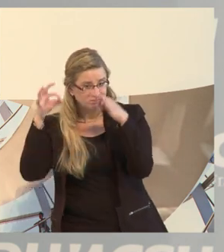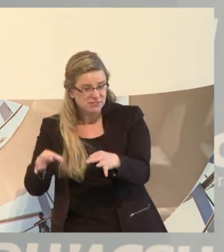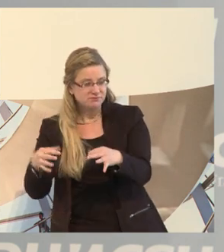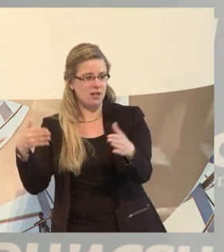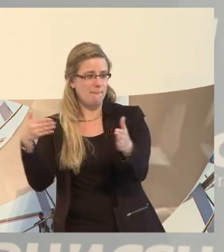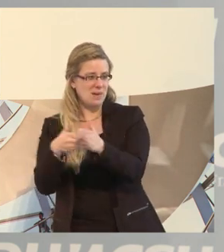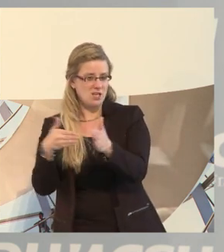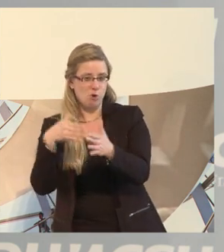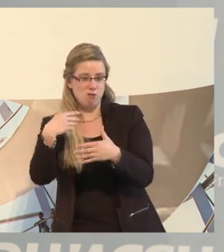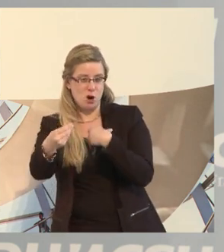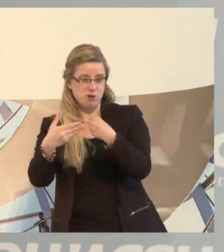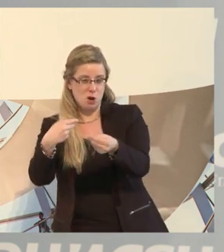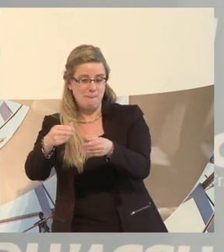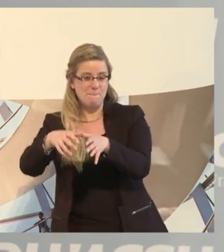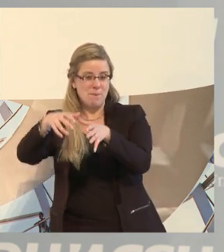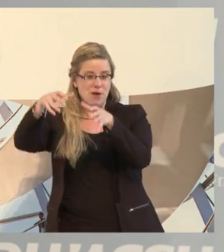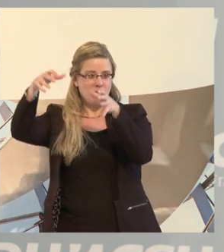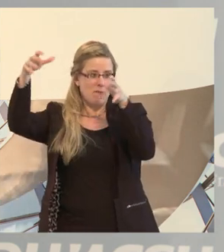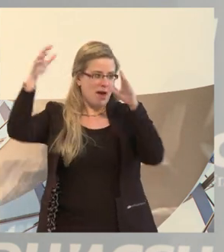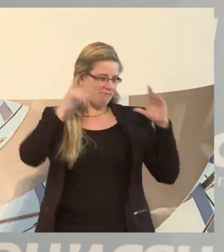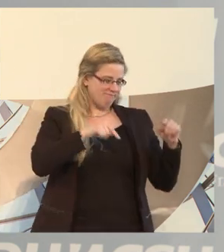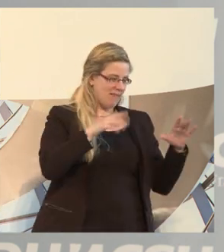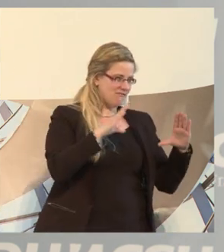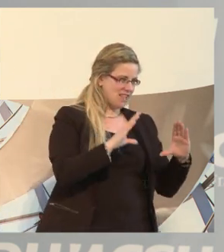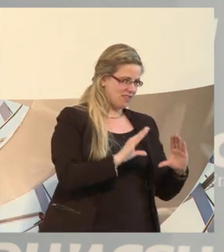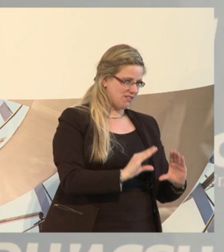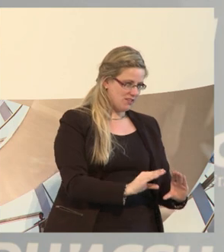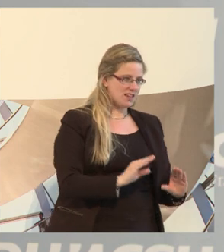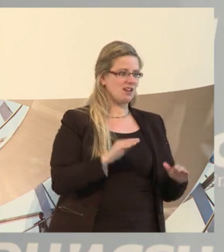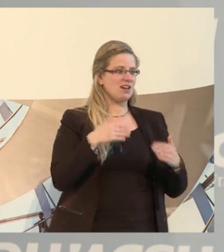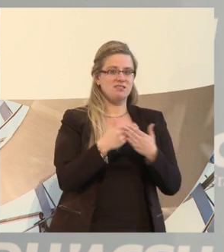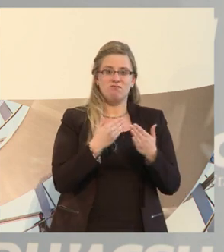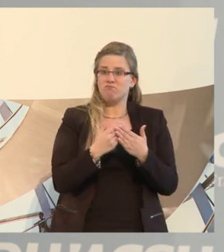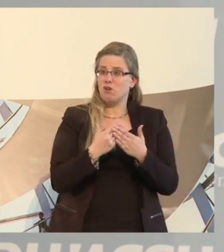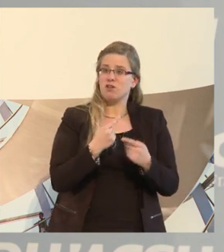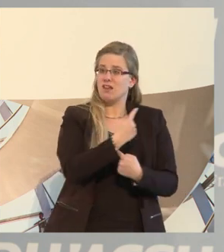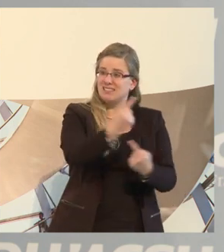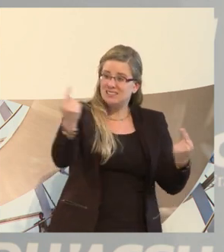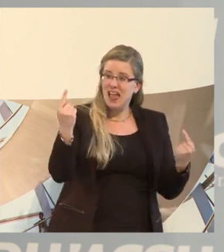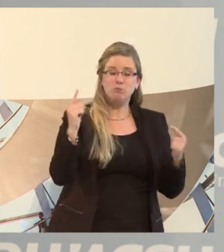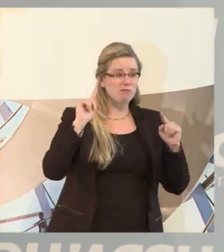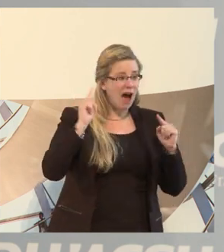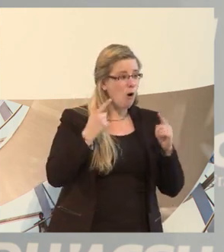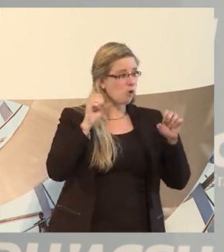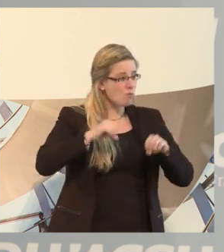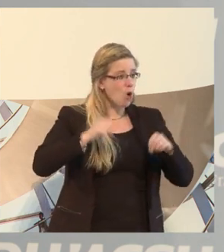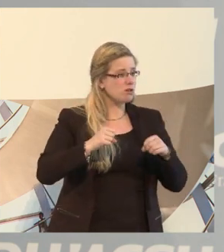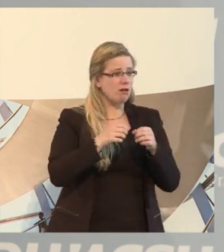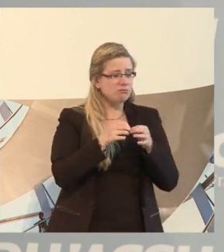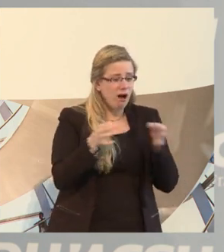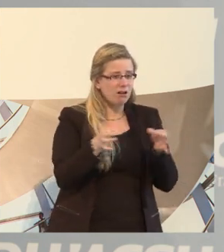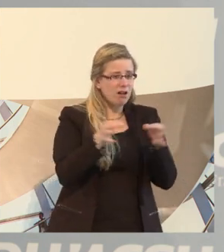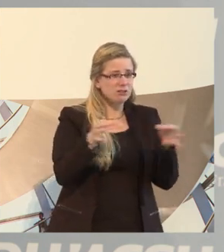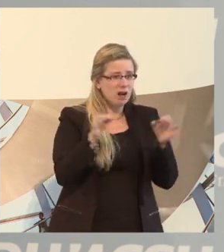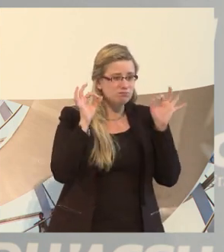eine Behinderung. Das heißt, jeden von uns kann es jeden Tag auch treffen, betroffener zu werden. Wir haben auch die erste